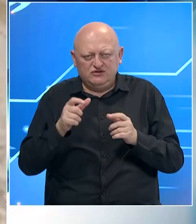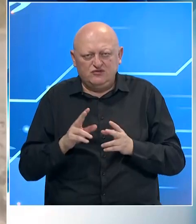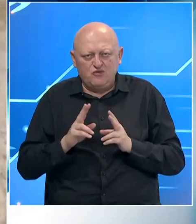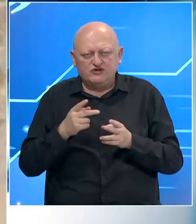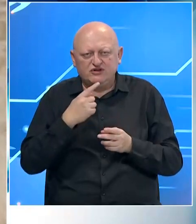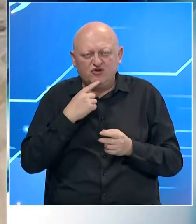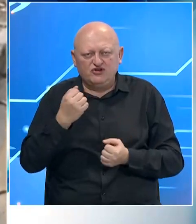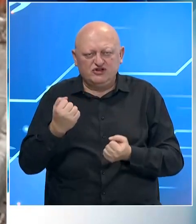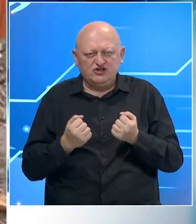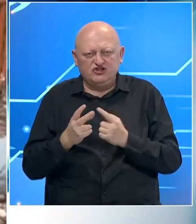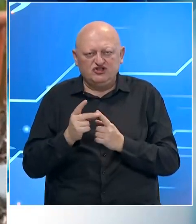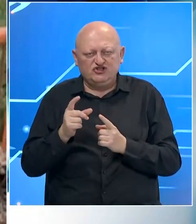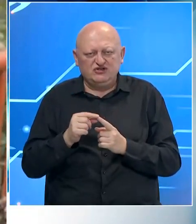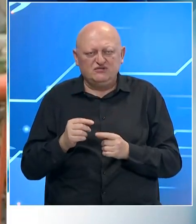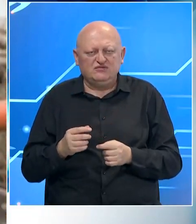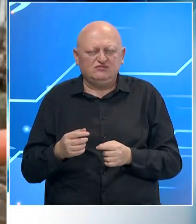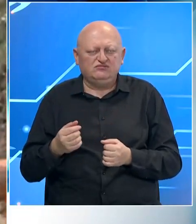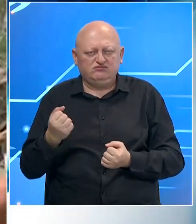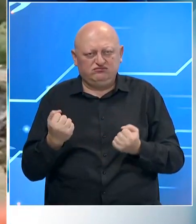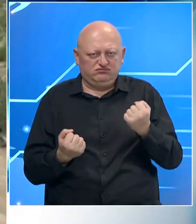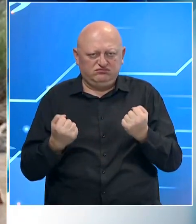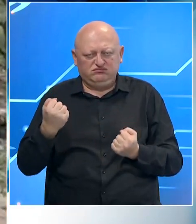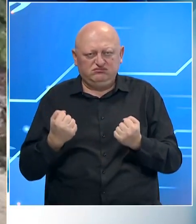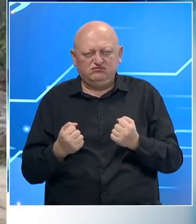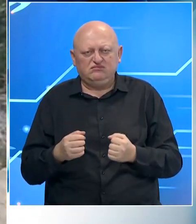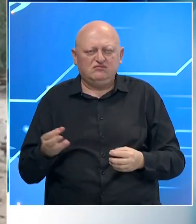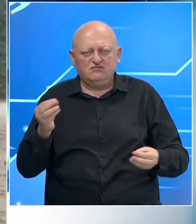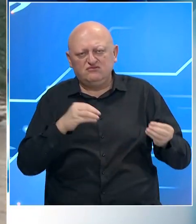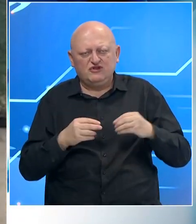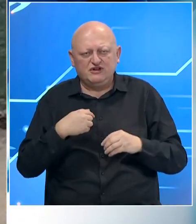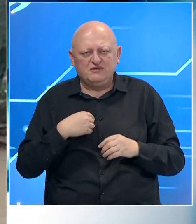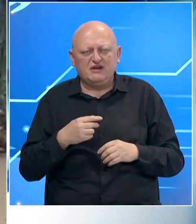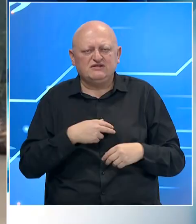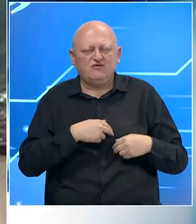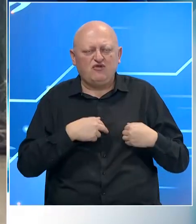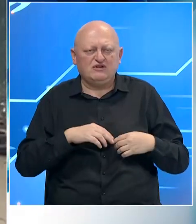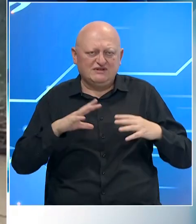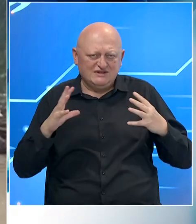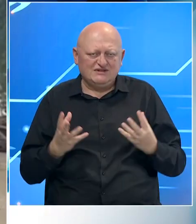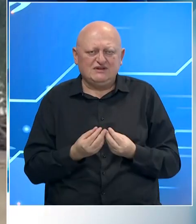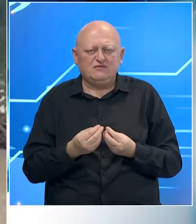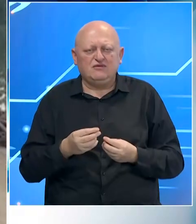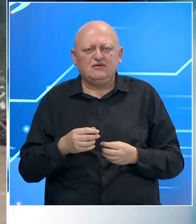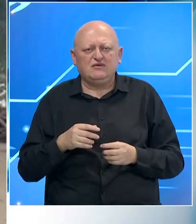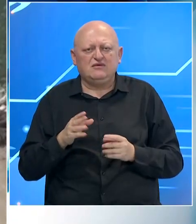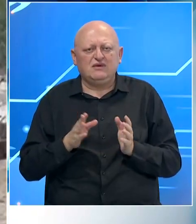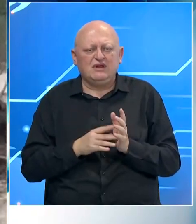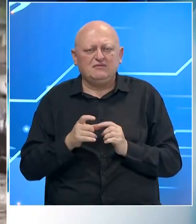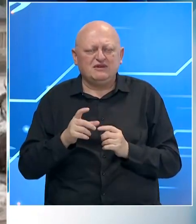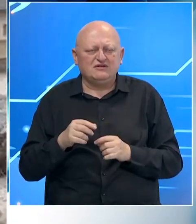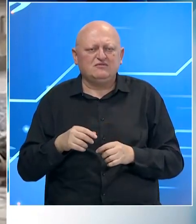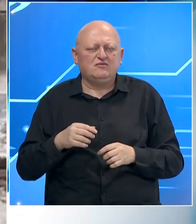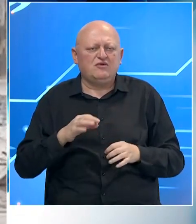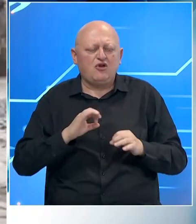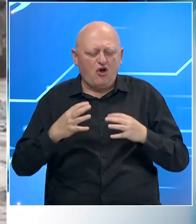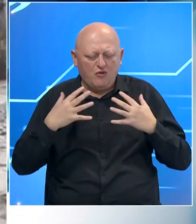koji su sa džipovima za offroad zapravo potrpali nas, volontere i zajedno sa određenim MTS-om i HTZ